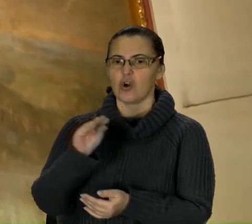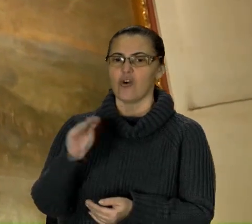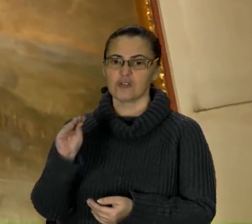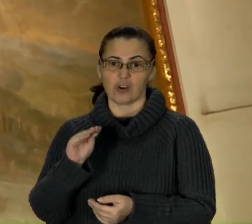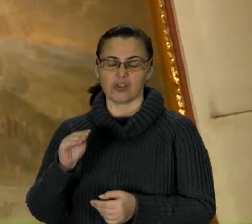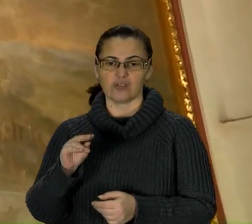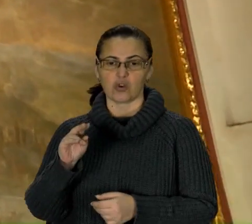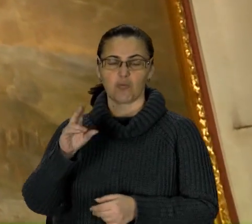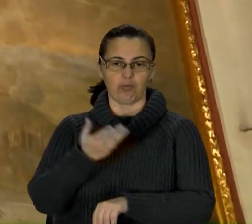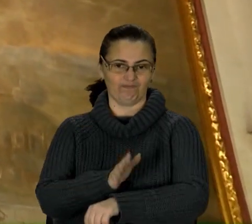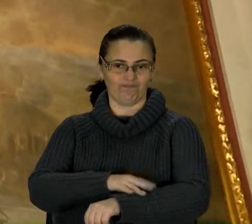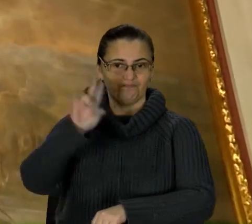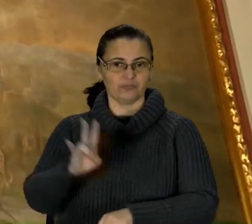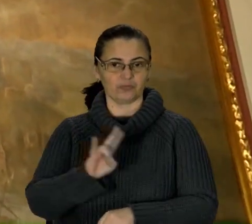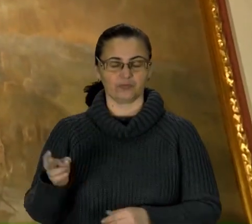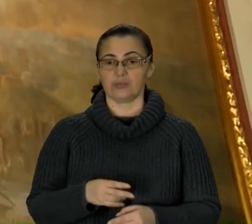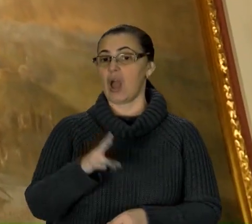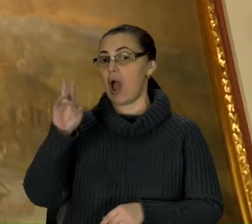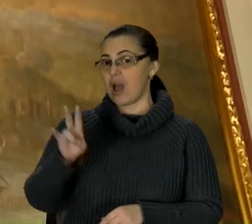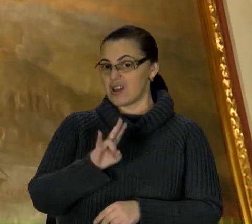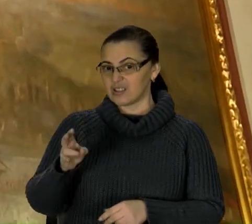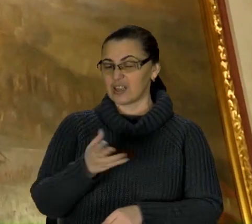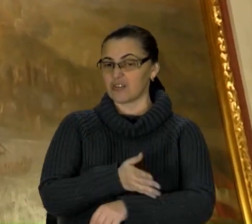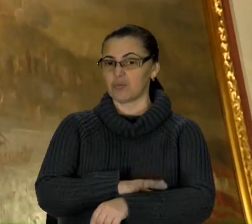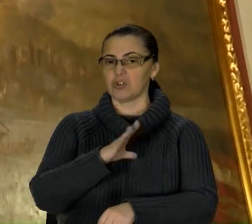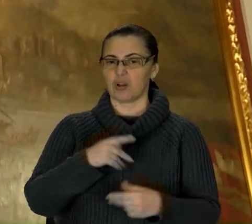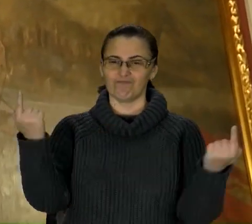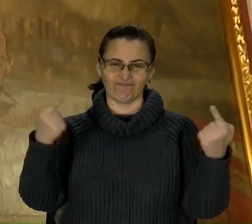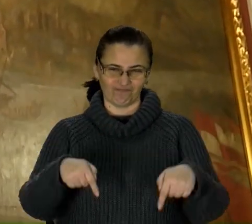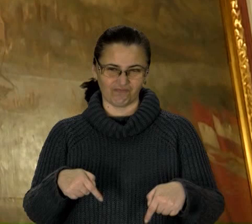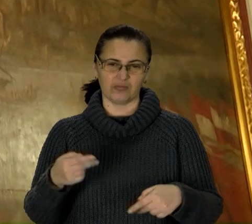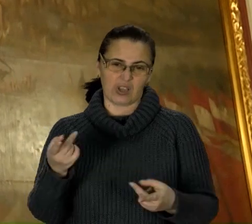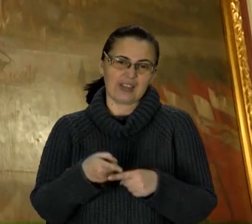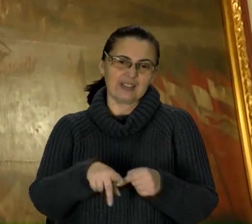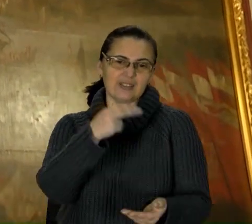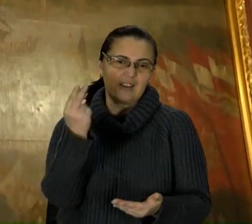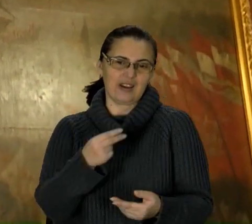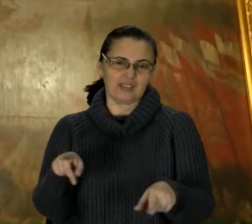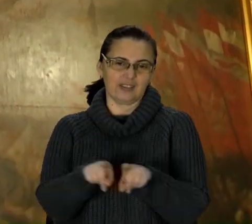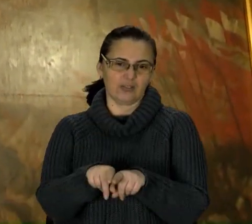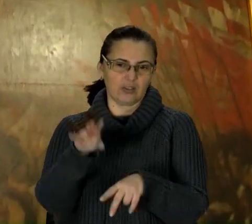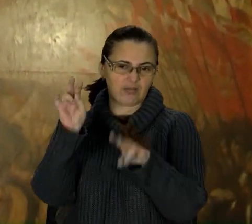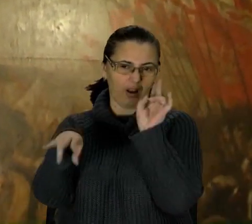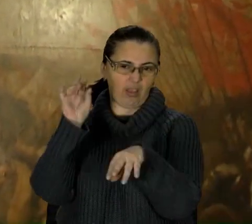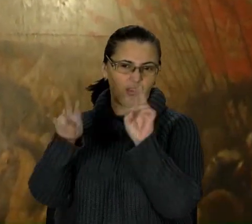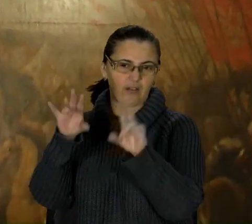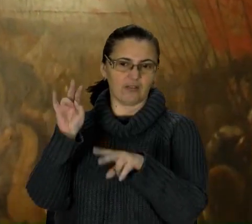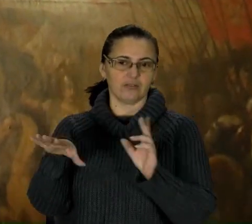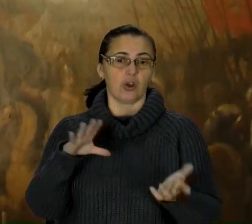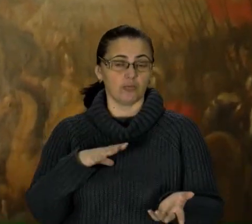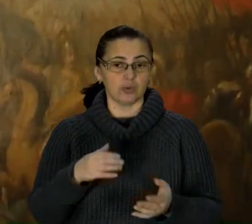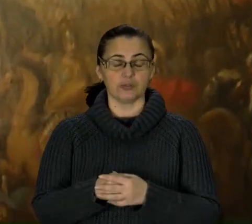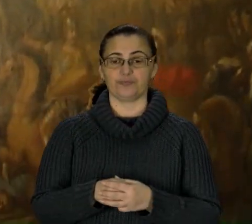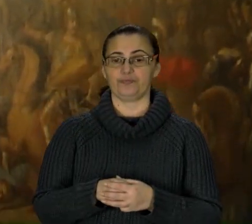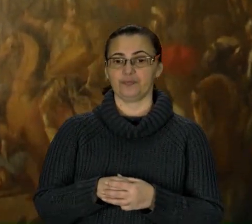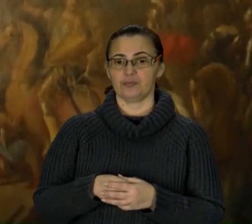в занепаді і всі ці полотна теж. Як я чула, там птахи вже гніздавили, всі вони